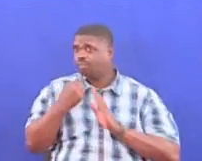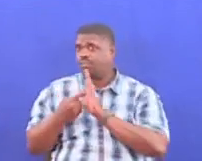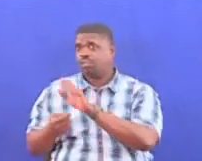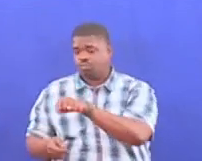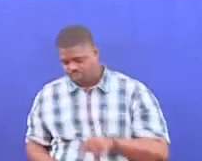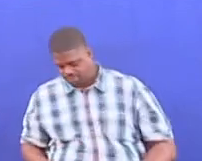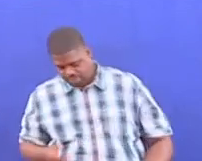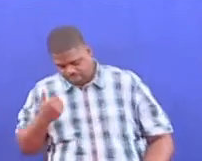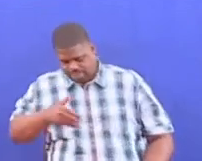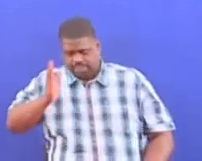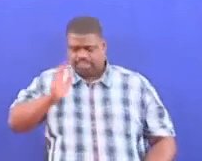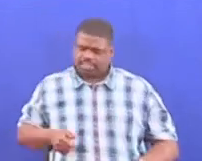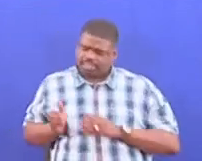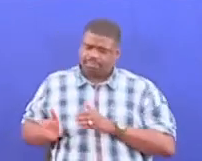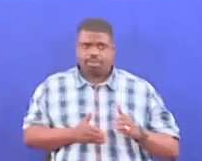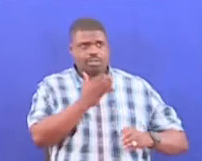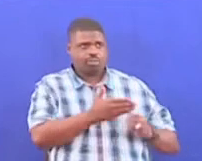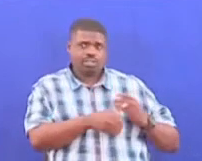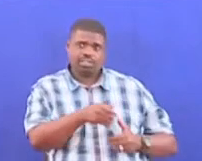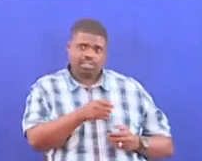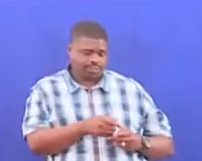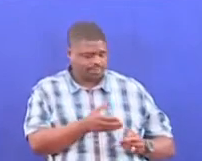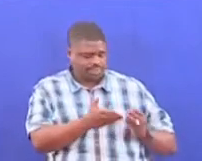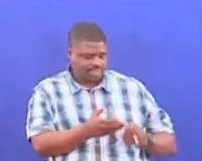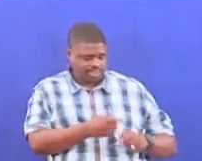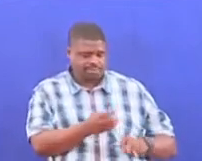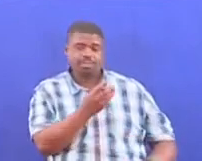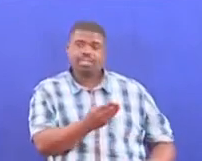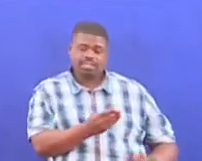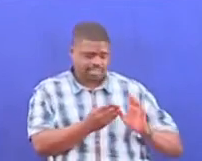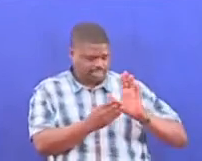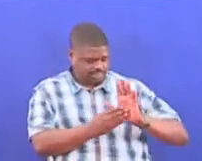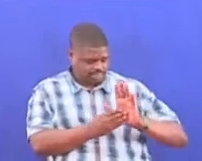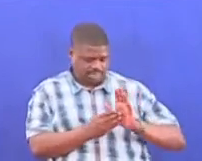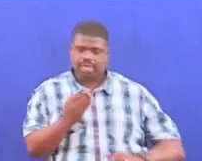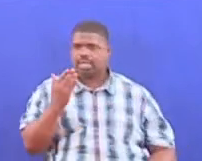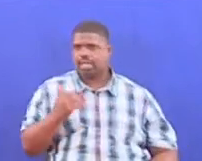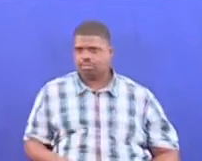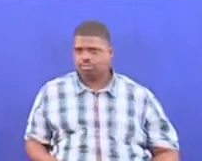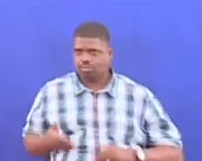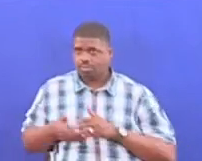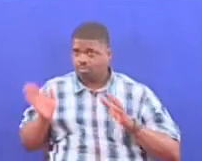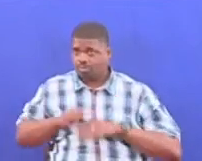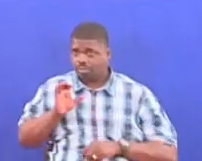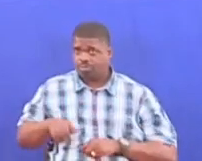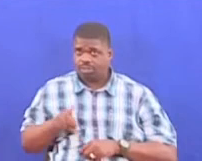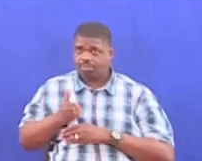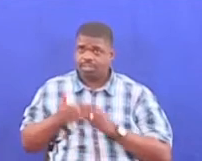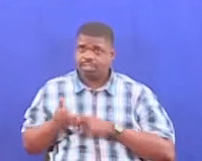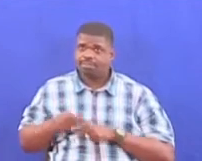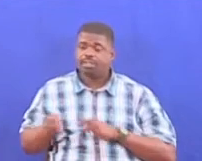selikali ilipanga kujenga vituo zahanati mianine tisina tano lakini pako namaliza mwake kwenye jenga